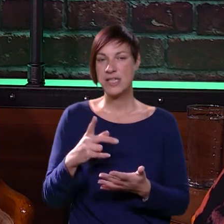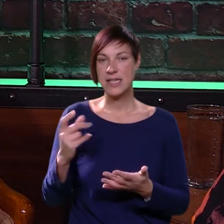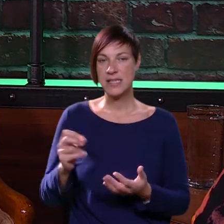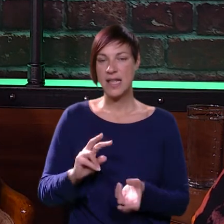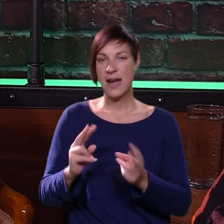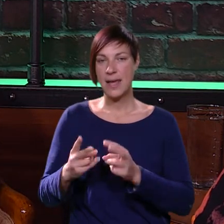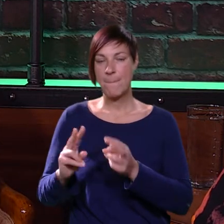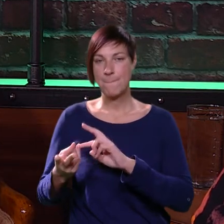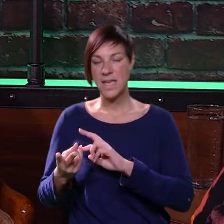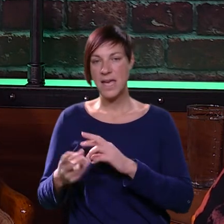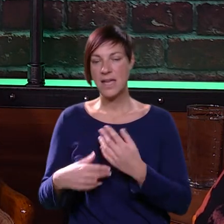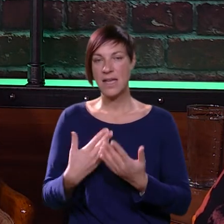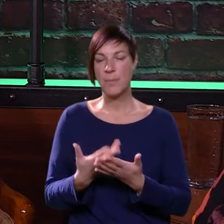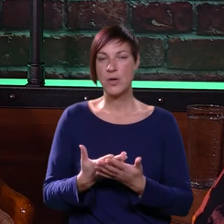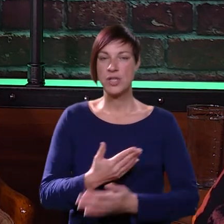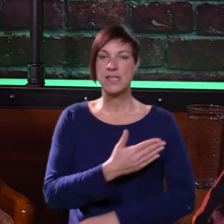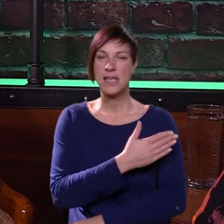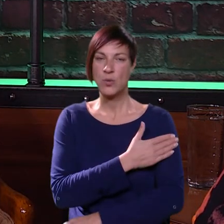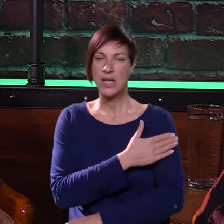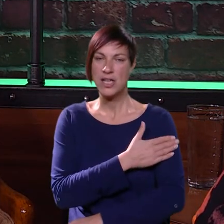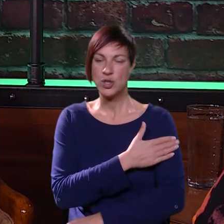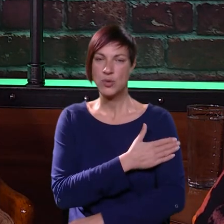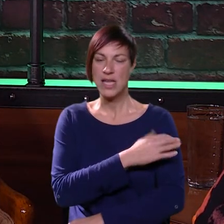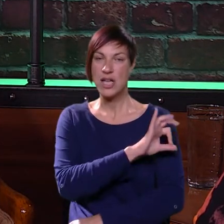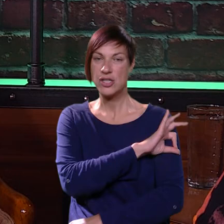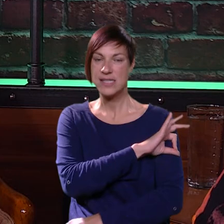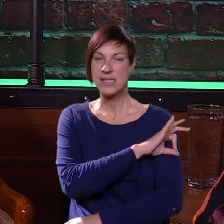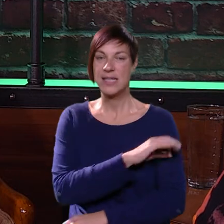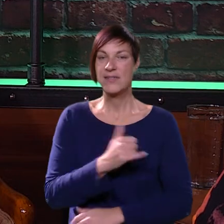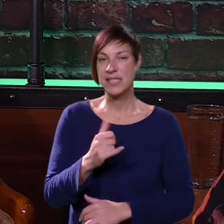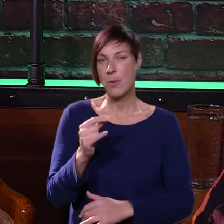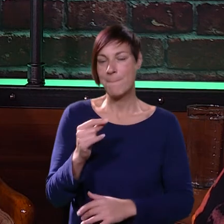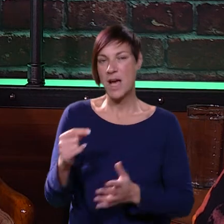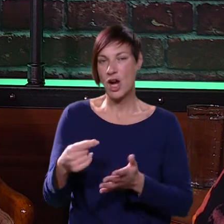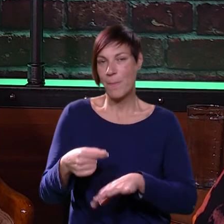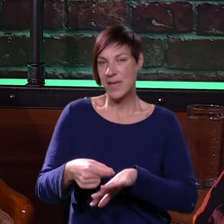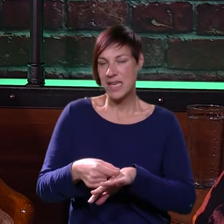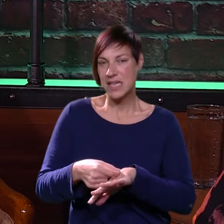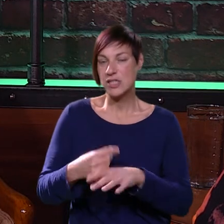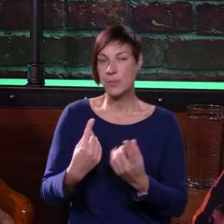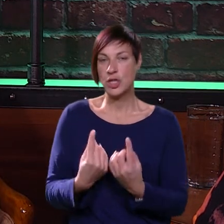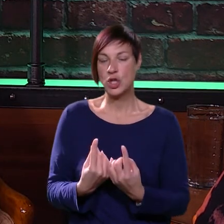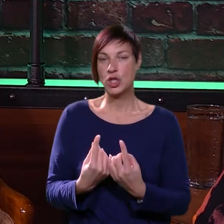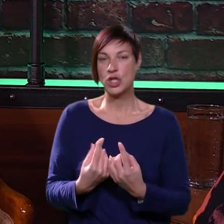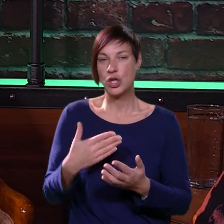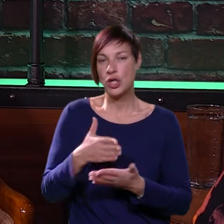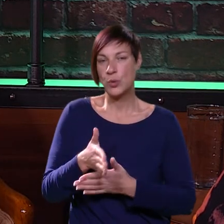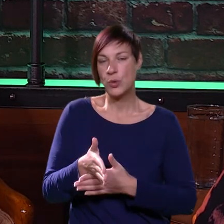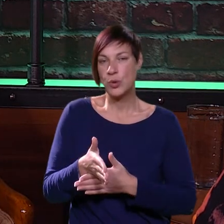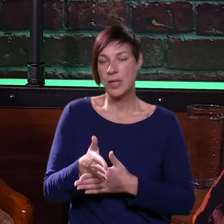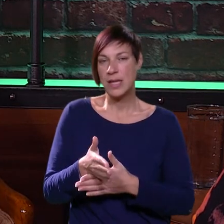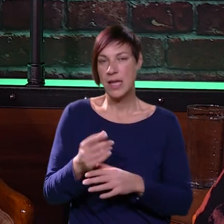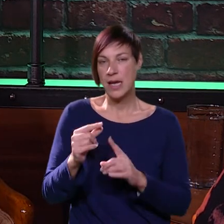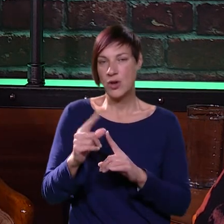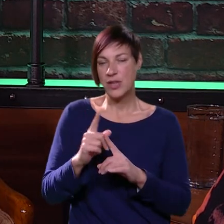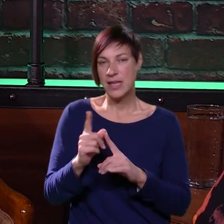14 dana ih mijenjamo, koji se, ugrađuje se u tijelo, se stavi, s jednom malom iglicom, i to stoji u tijelu, to je unutra